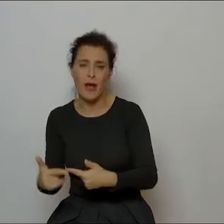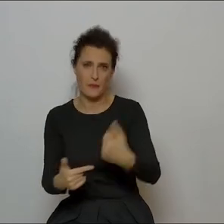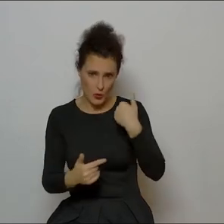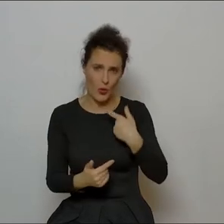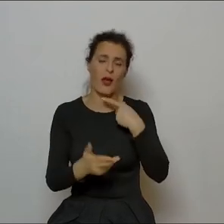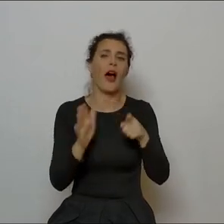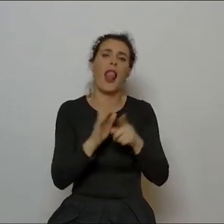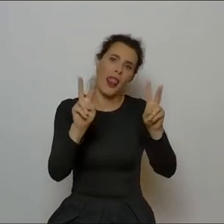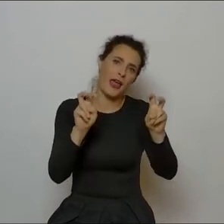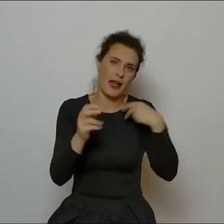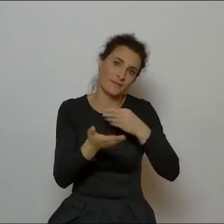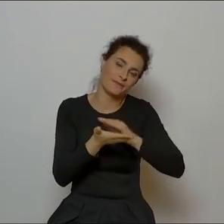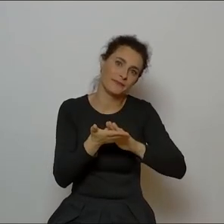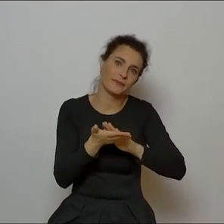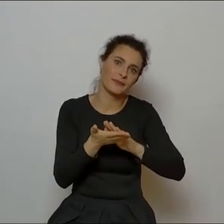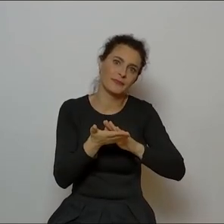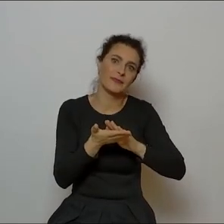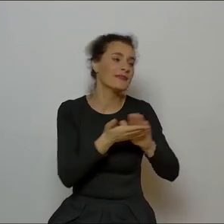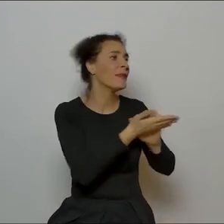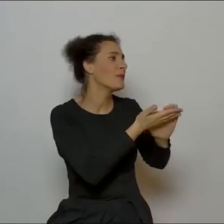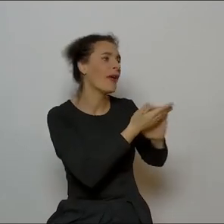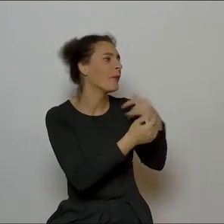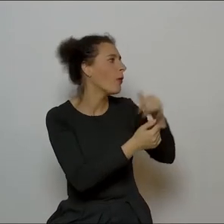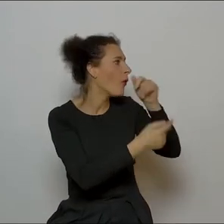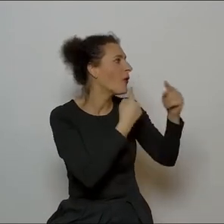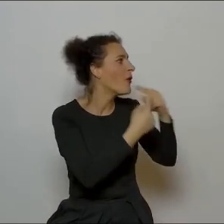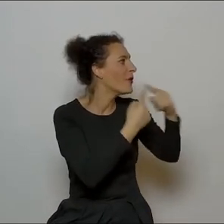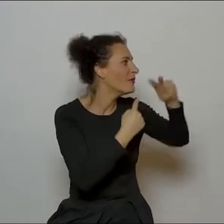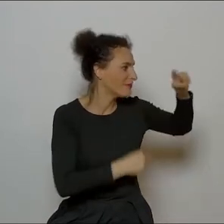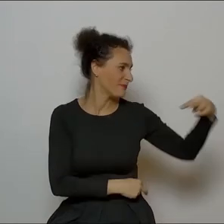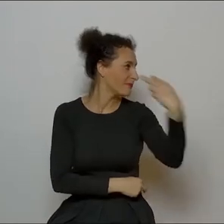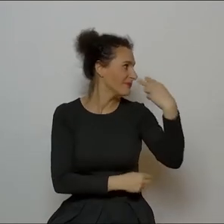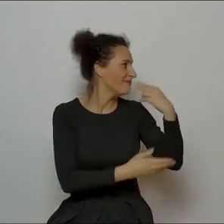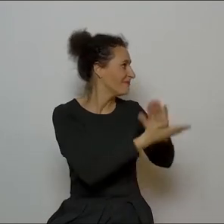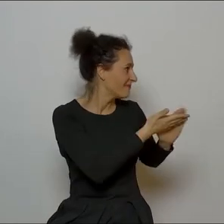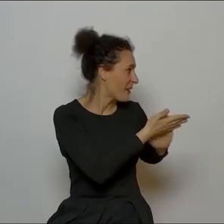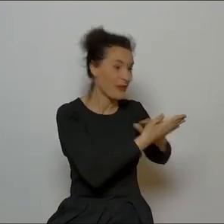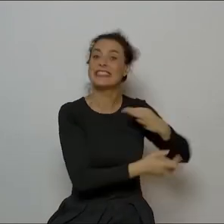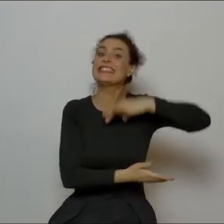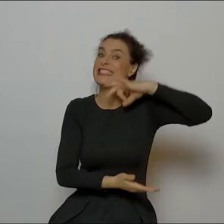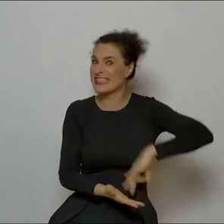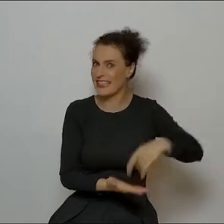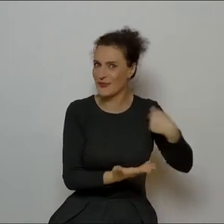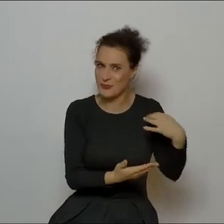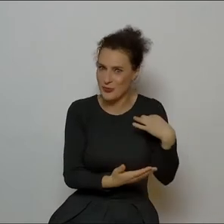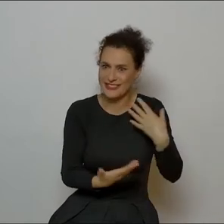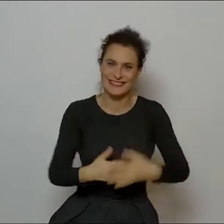Przepraszam najmocniej. Ja nie mogę teraz rozmawiać. Ludzie na mnie patrzą. Przepraszam, syn nastolatek.